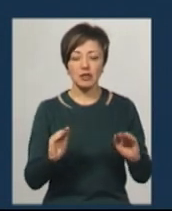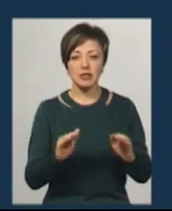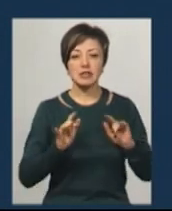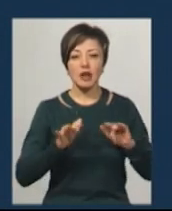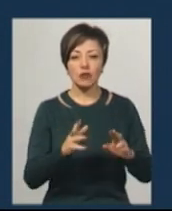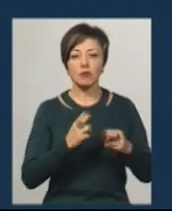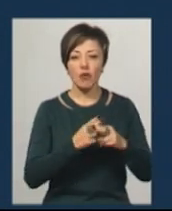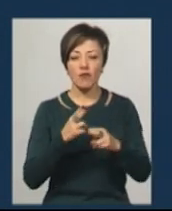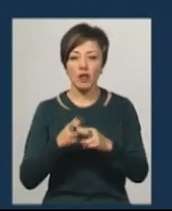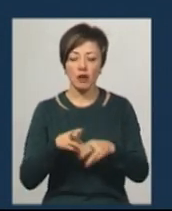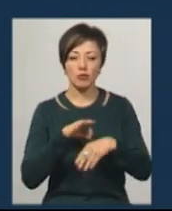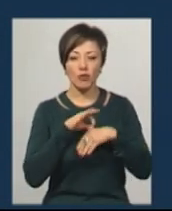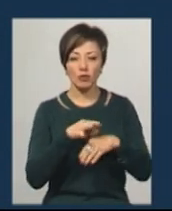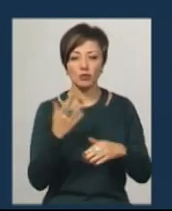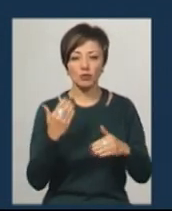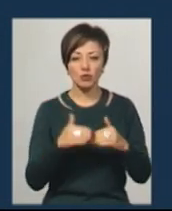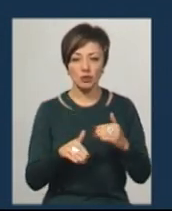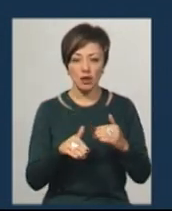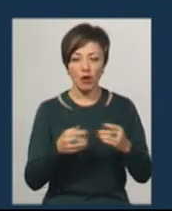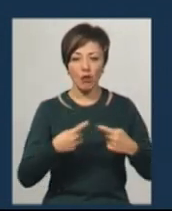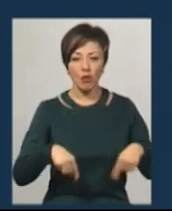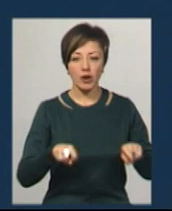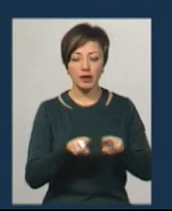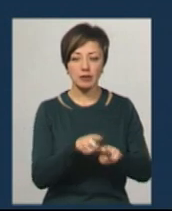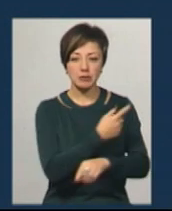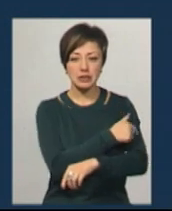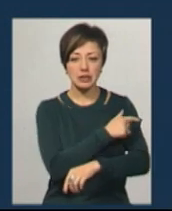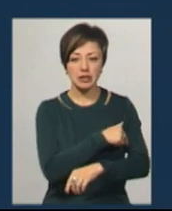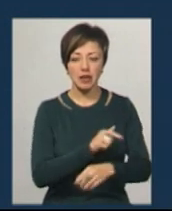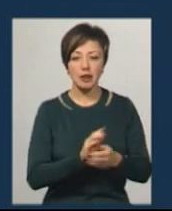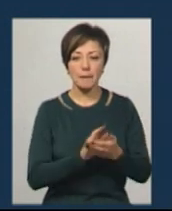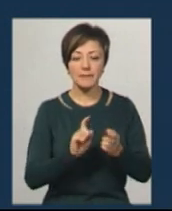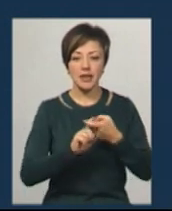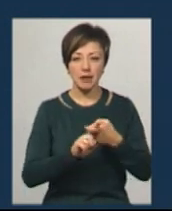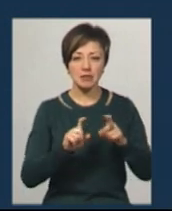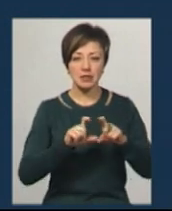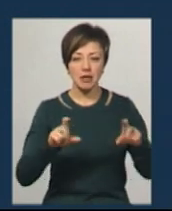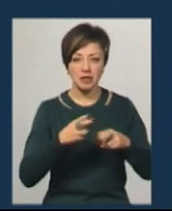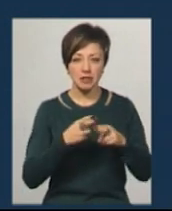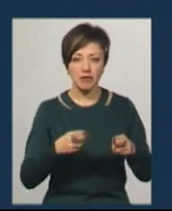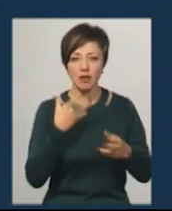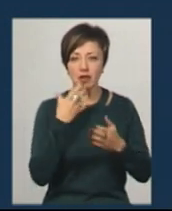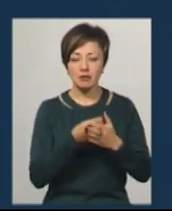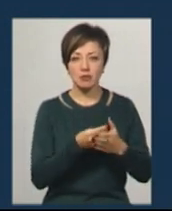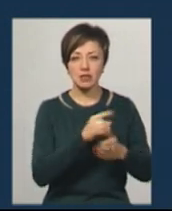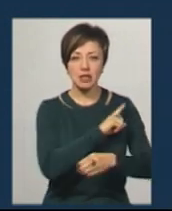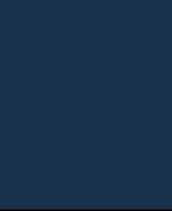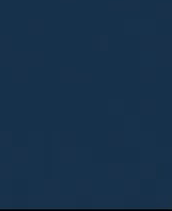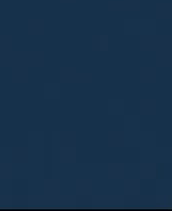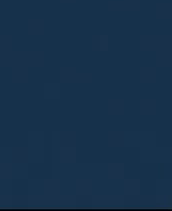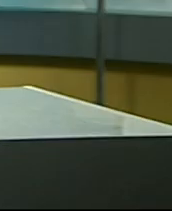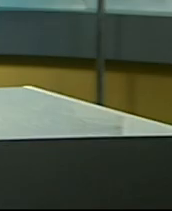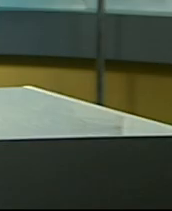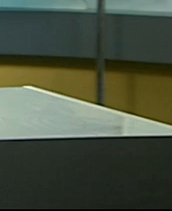профілактики проводяться вже органами санепідемстанції та власними силами колективів навчальних закладів.